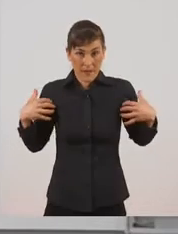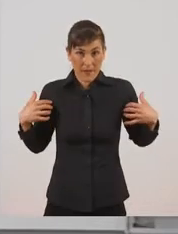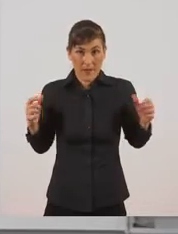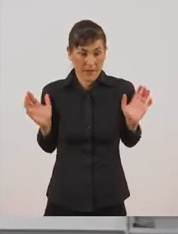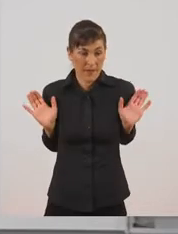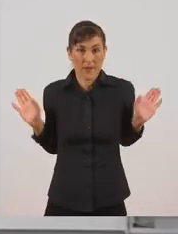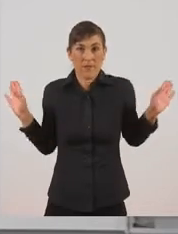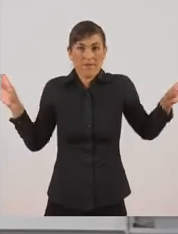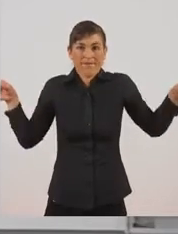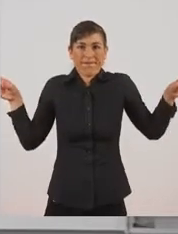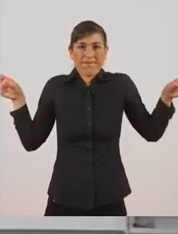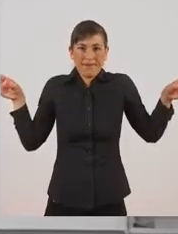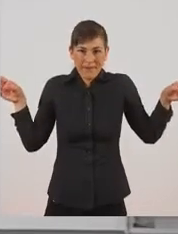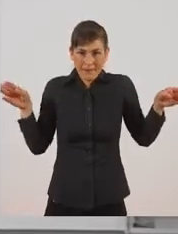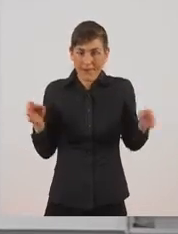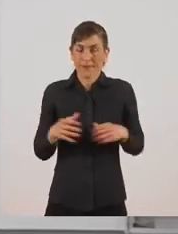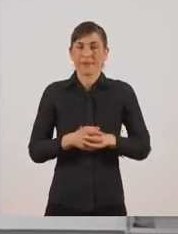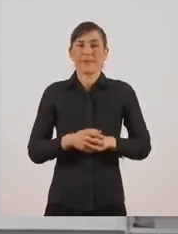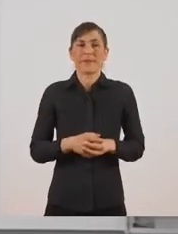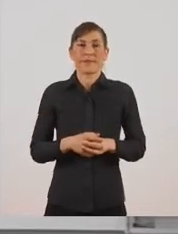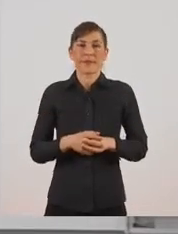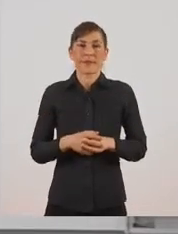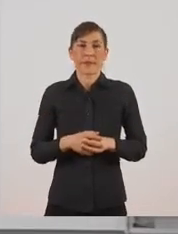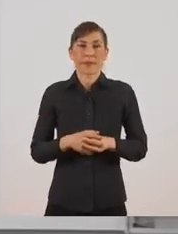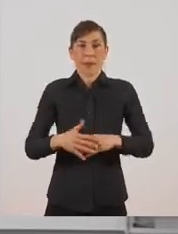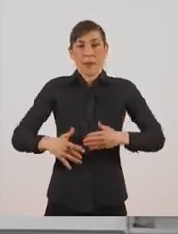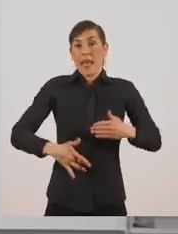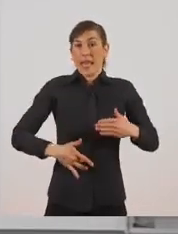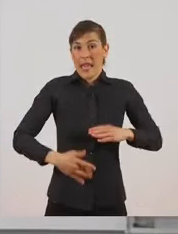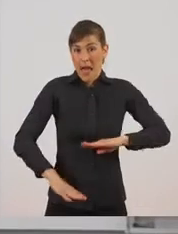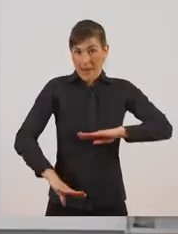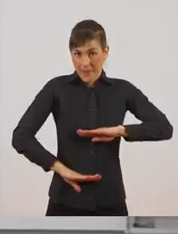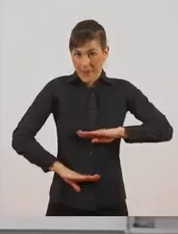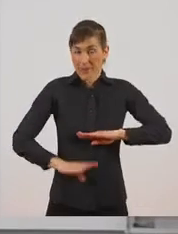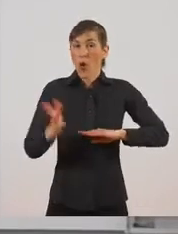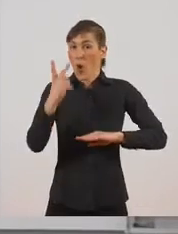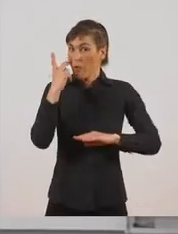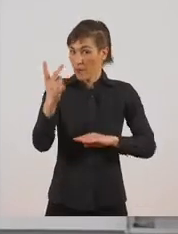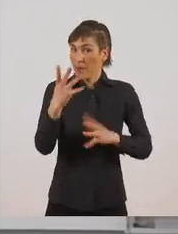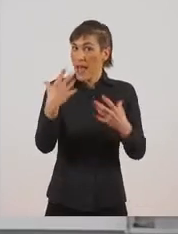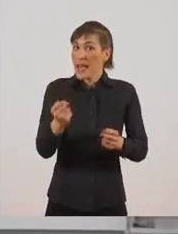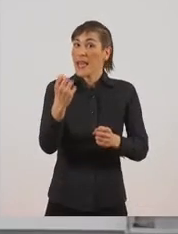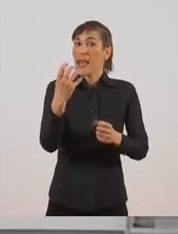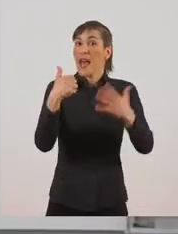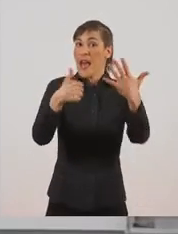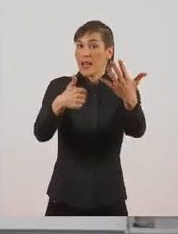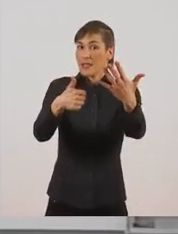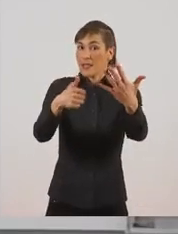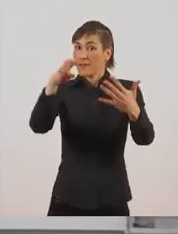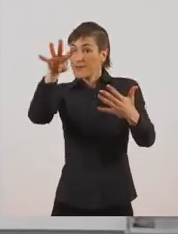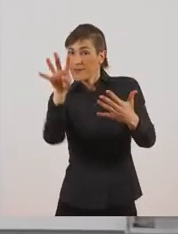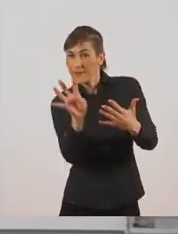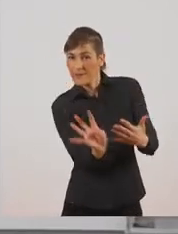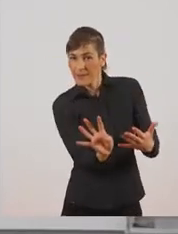ωραία. Η κοιλιά της, όπως βλέπετε εδώ πέρα, χωρίζεται σε έξι ζώνες. Στο